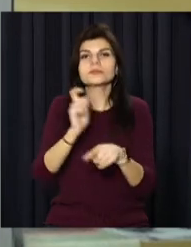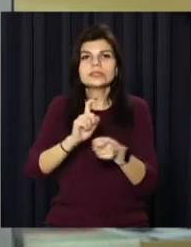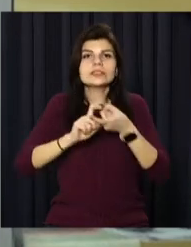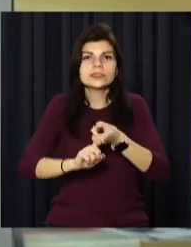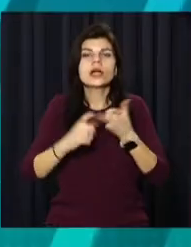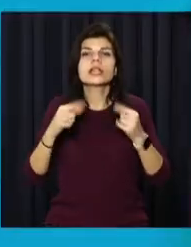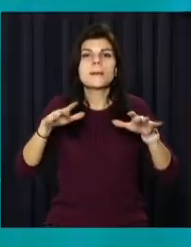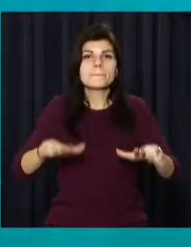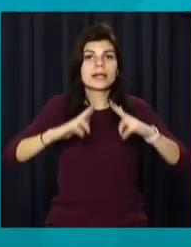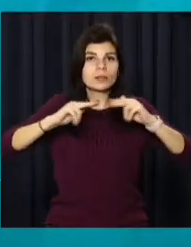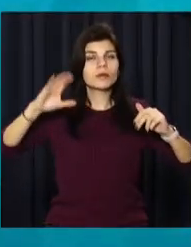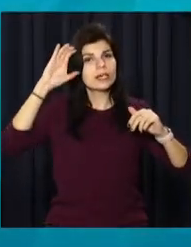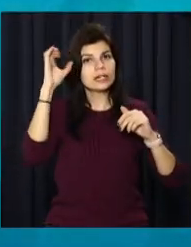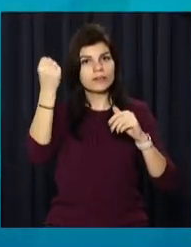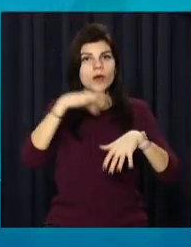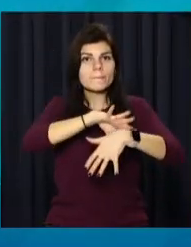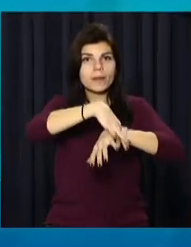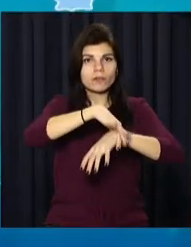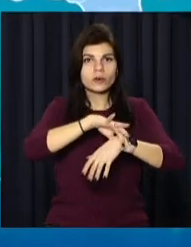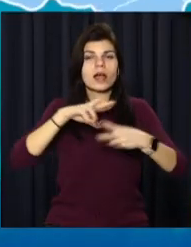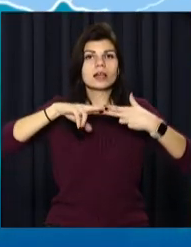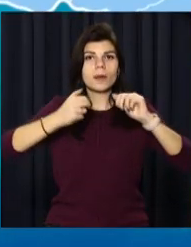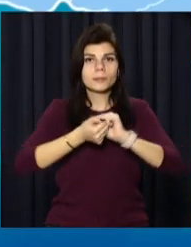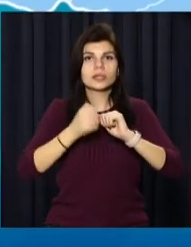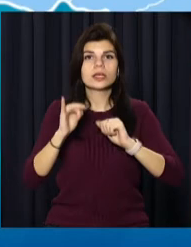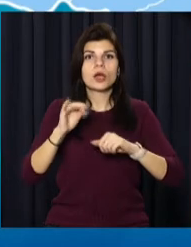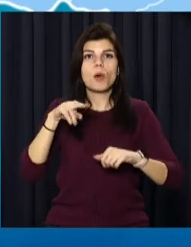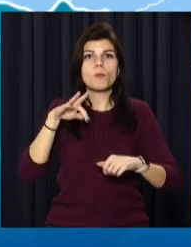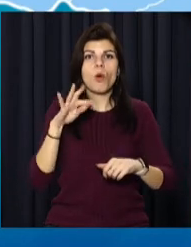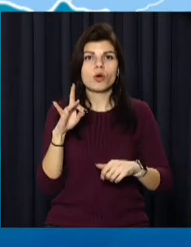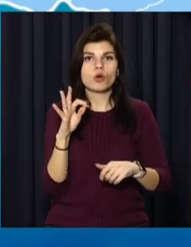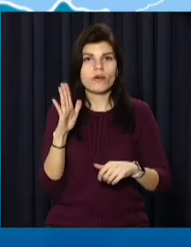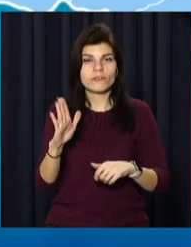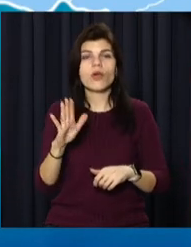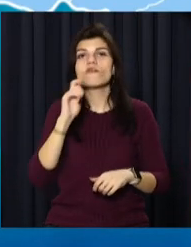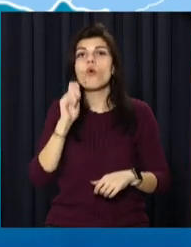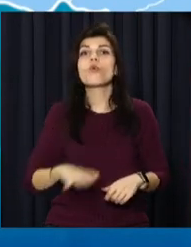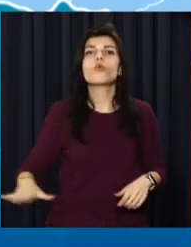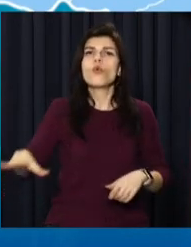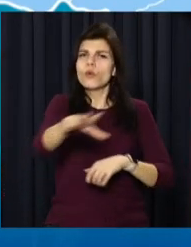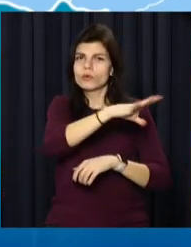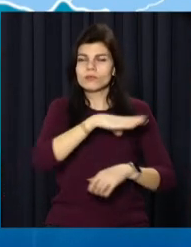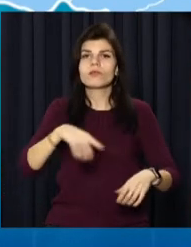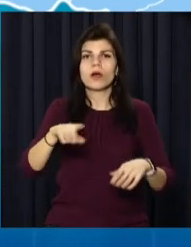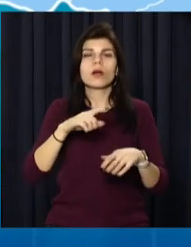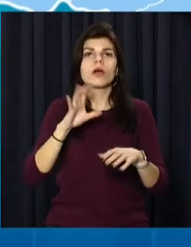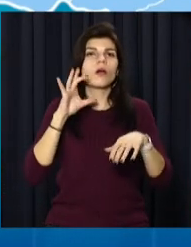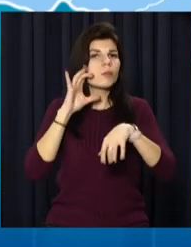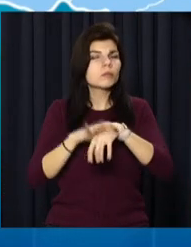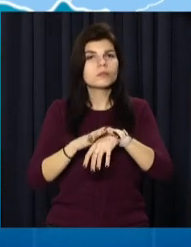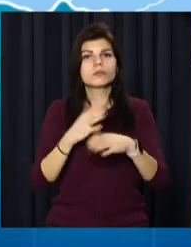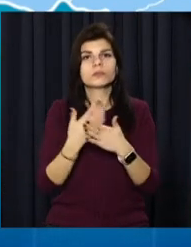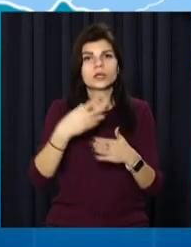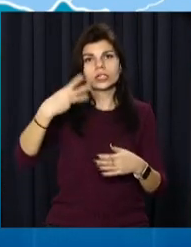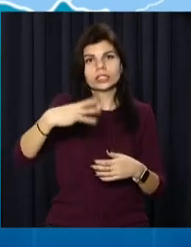заражених у Дніпрі, Кривоморозі, Павлограді, Кам'янському та Покрові. В Україні за добу ковід діагностували понад